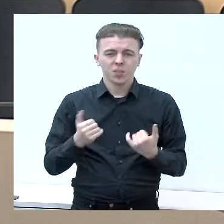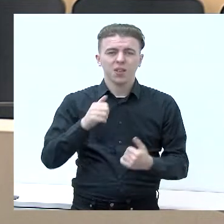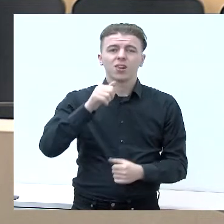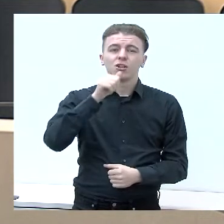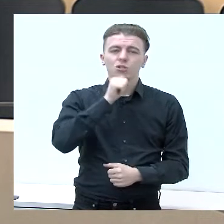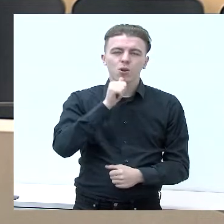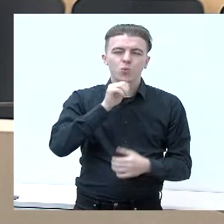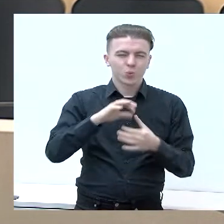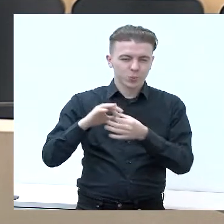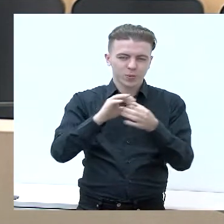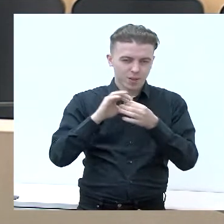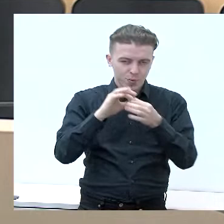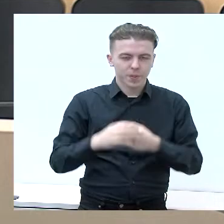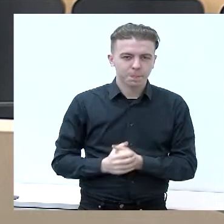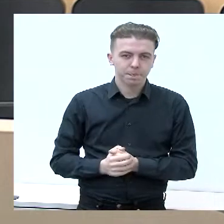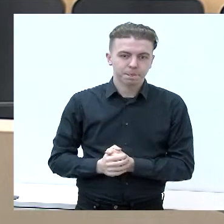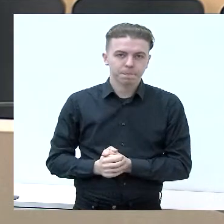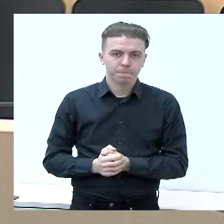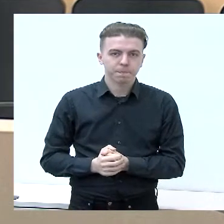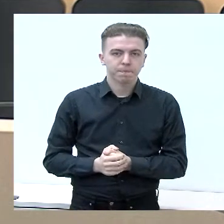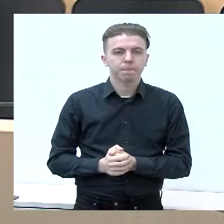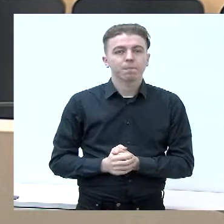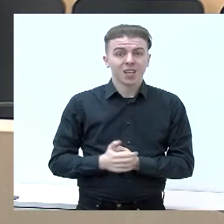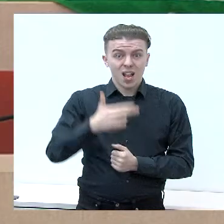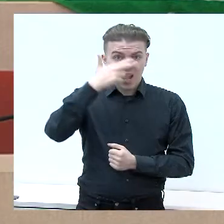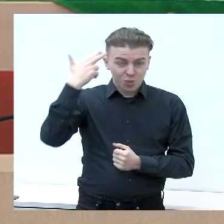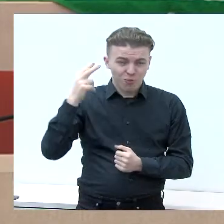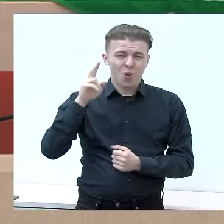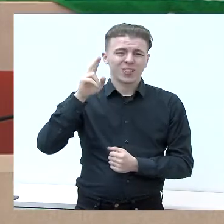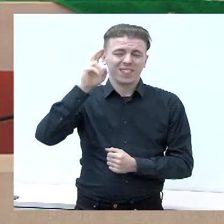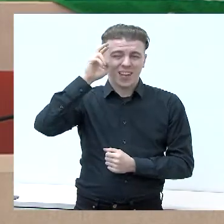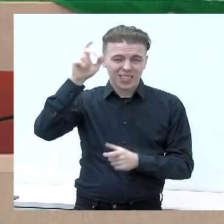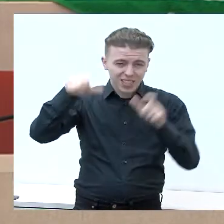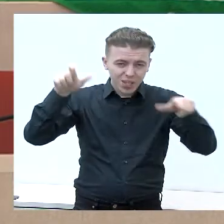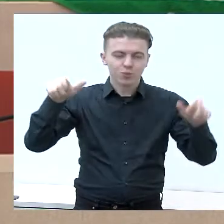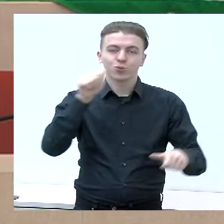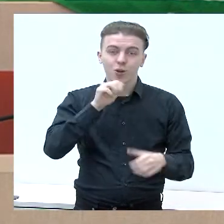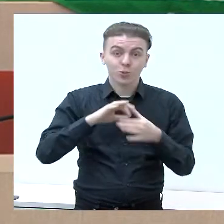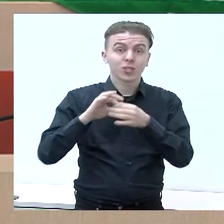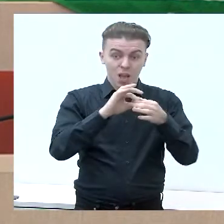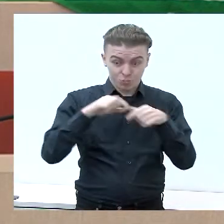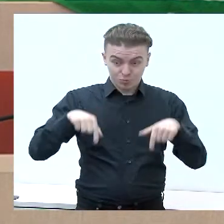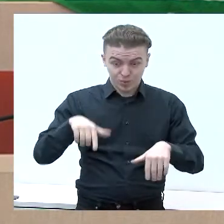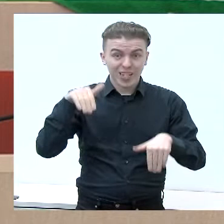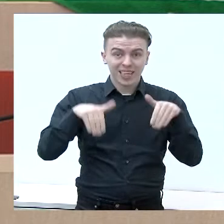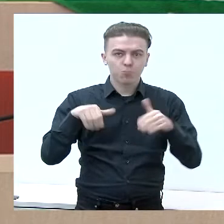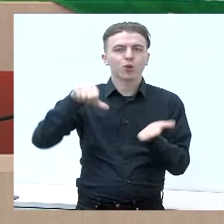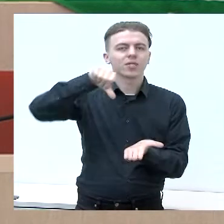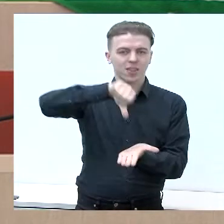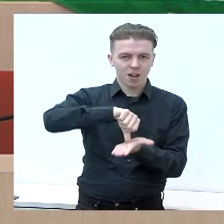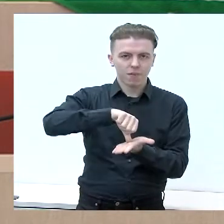prašom, dvi minutės. Lietuvos valstiečių ir žaliųjų sąjunga šiuose rinkimuose dalyvauja